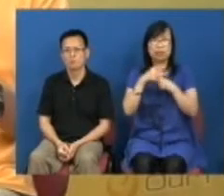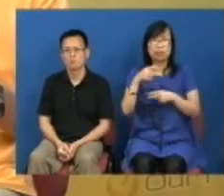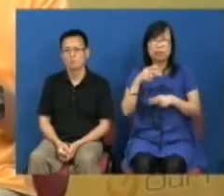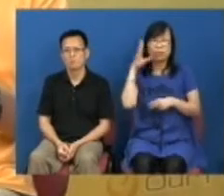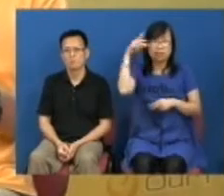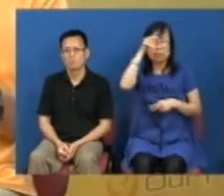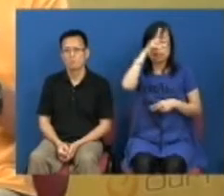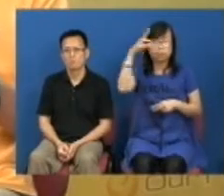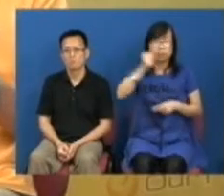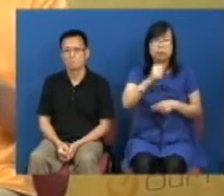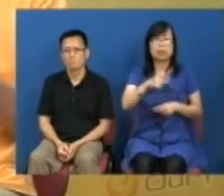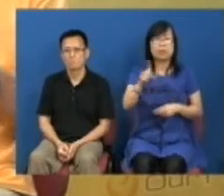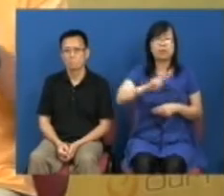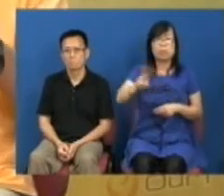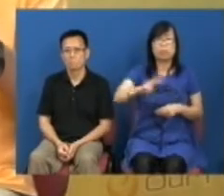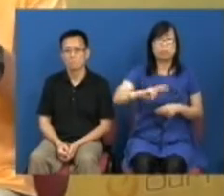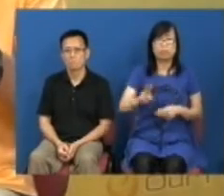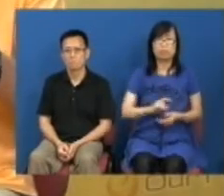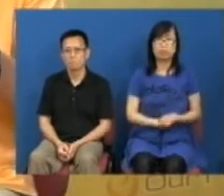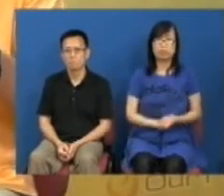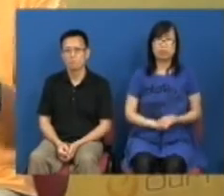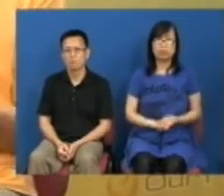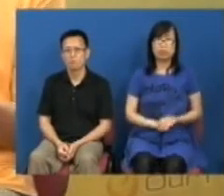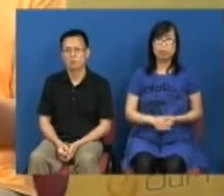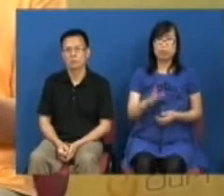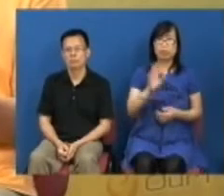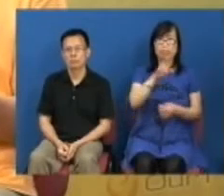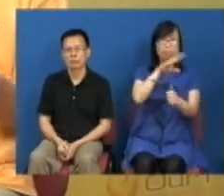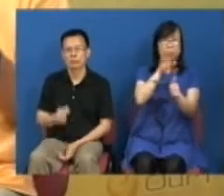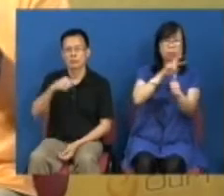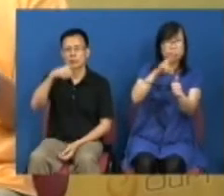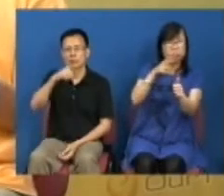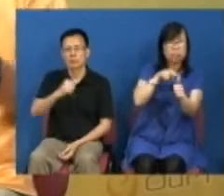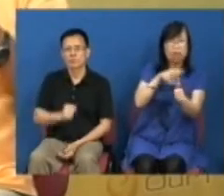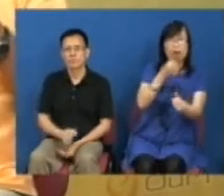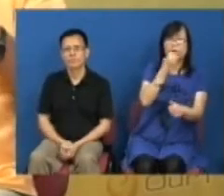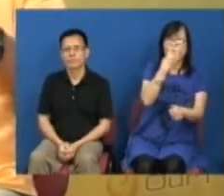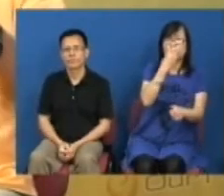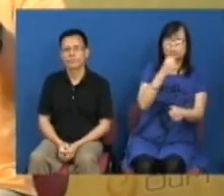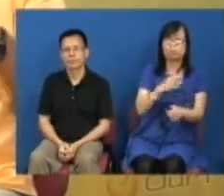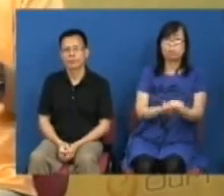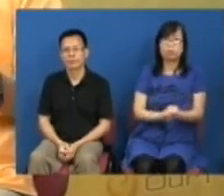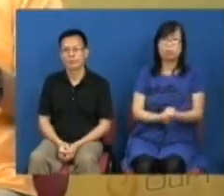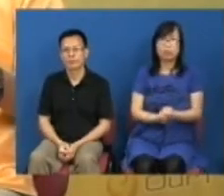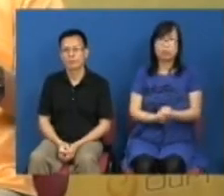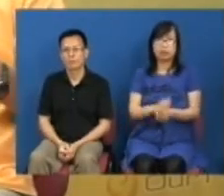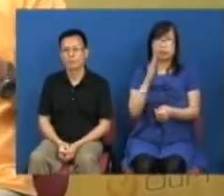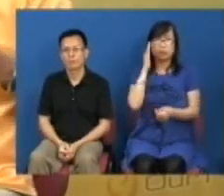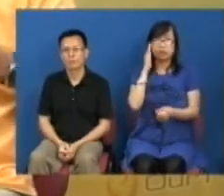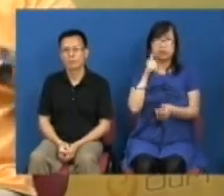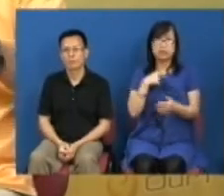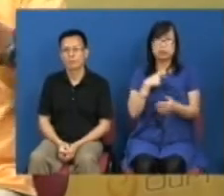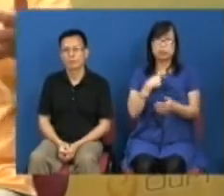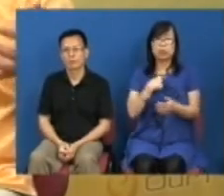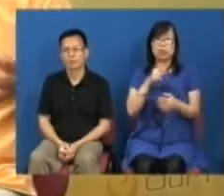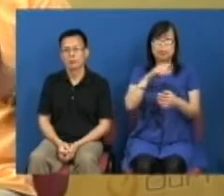汤不换弱又或者是不能够治本香港治本的出路其实就是要